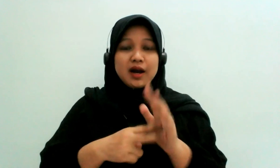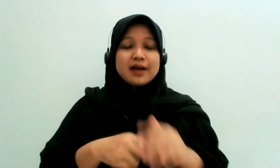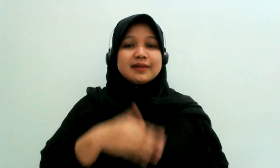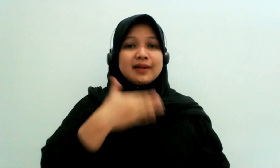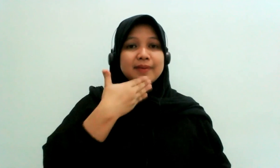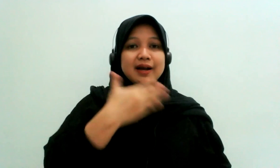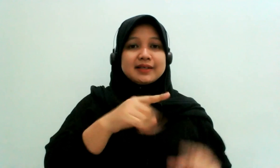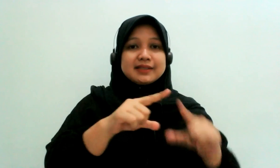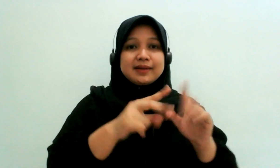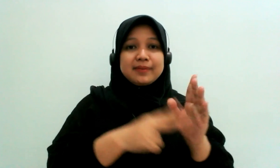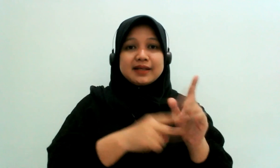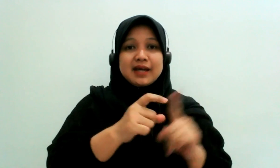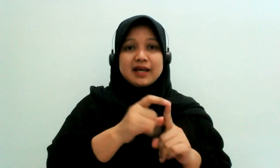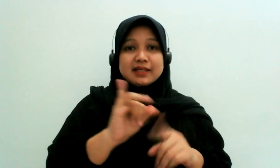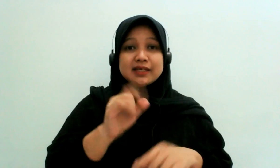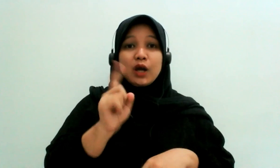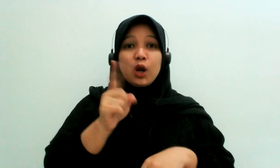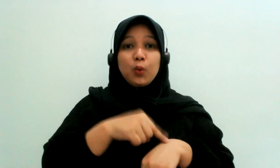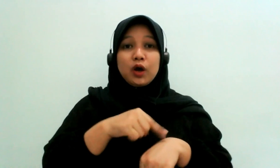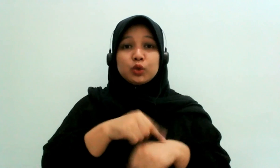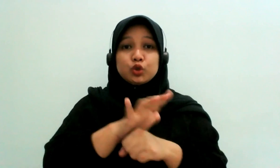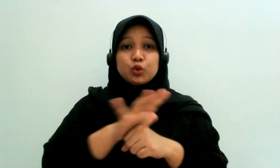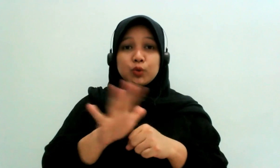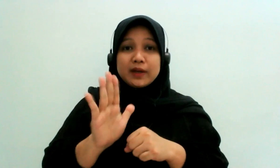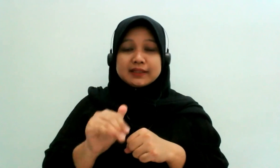masih cukup bisa untuk tanya jawab ya